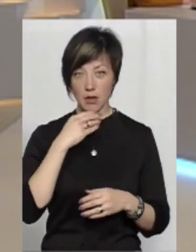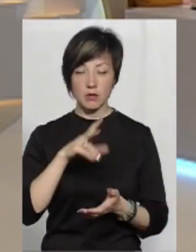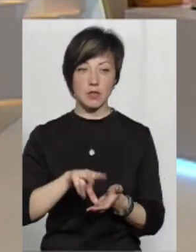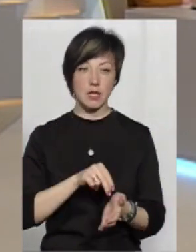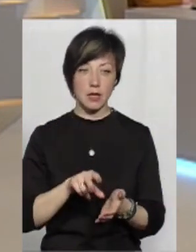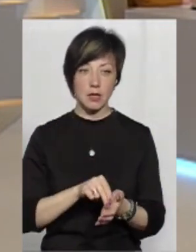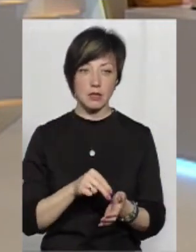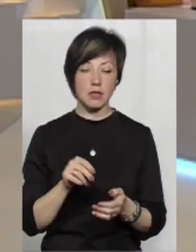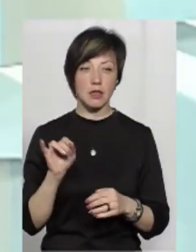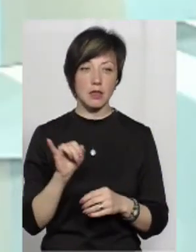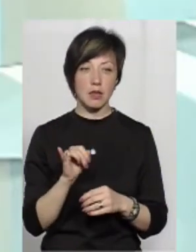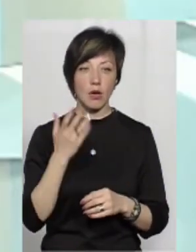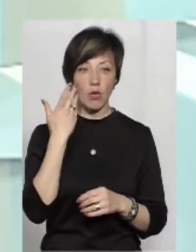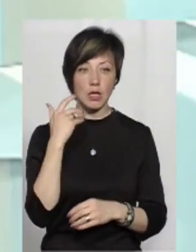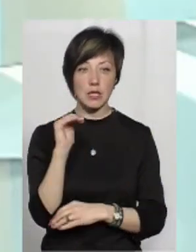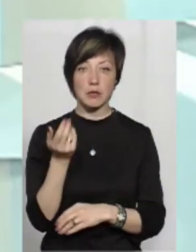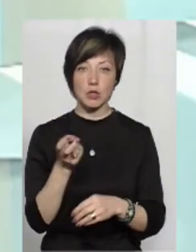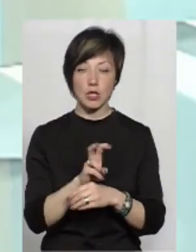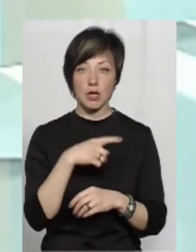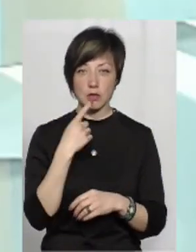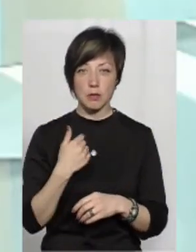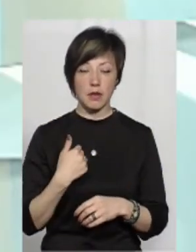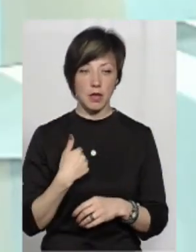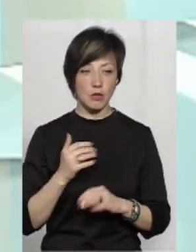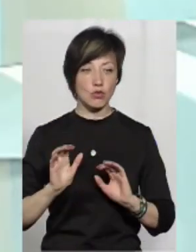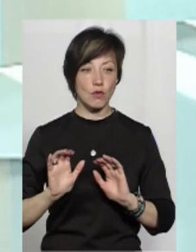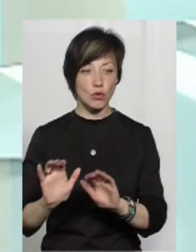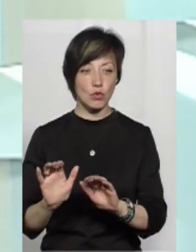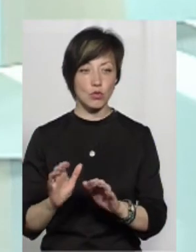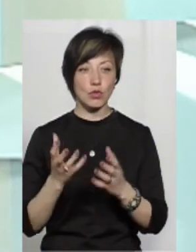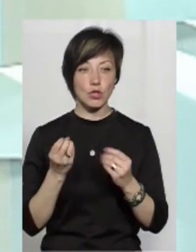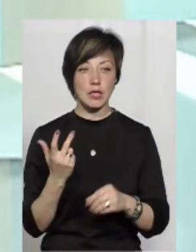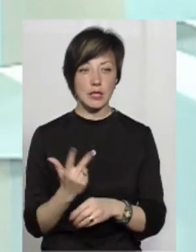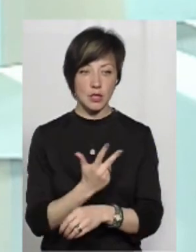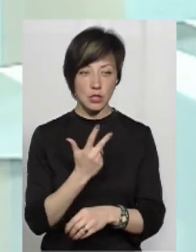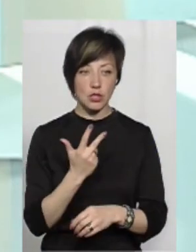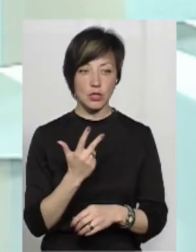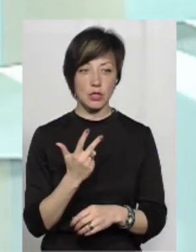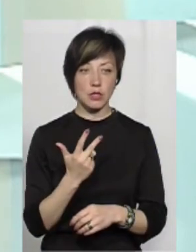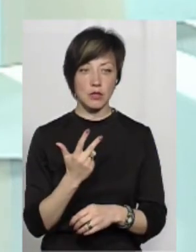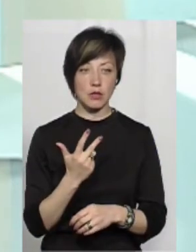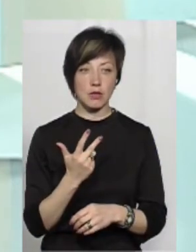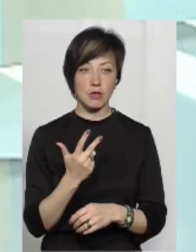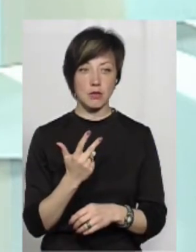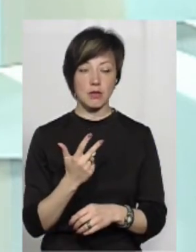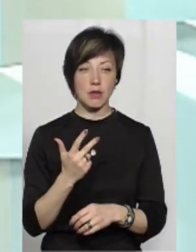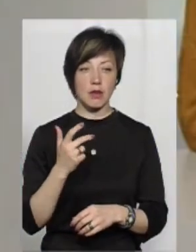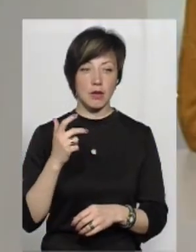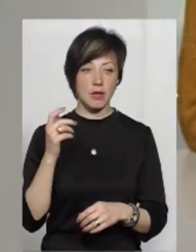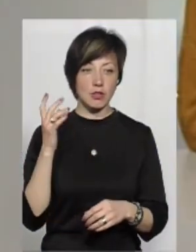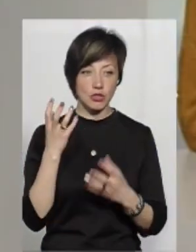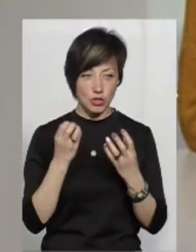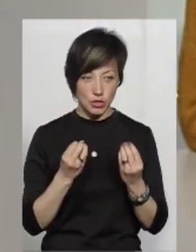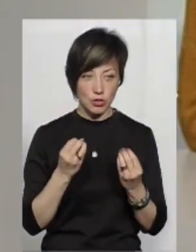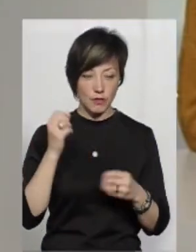взірець. І коли дитина прийшла і каже, мене штовхнули, ще й тричі, і дали ще зверху,